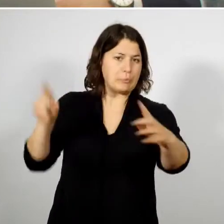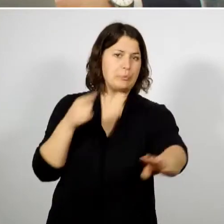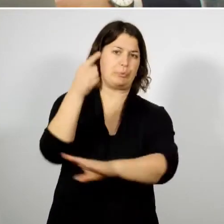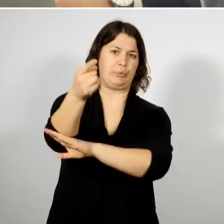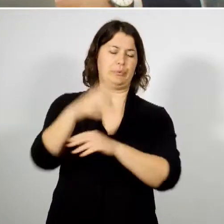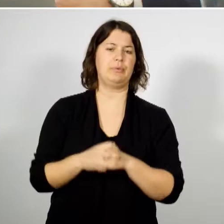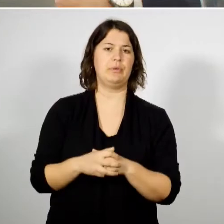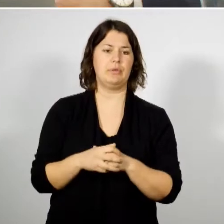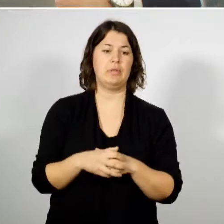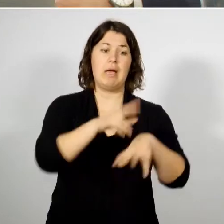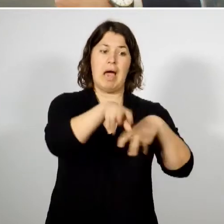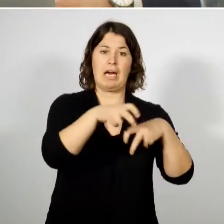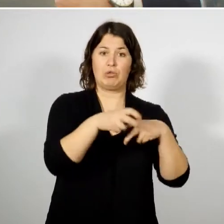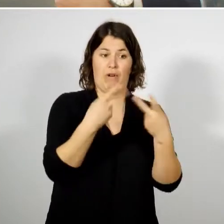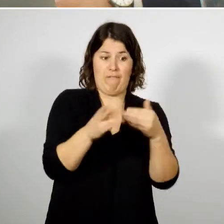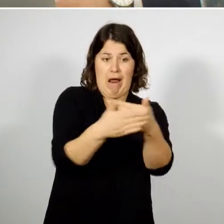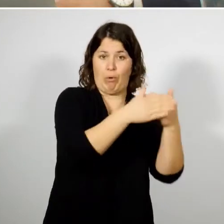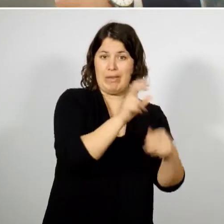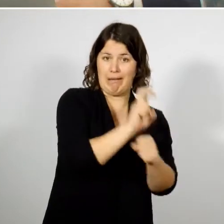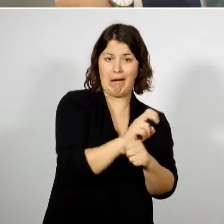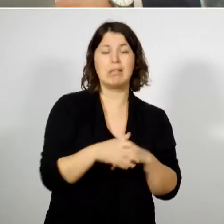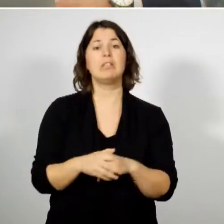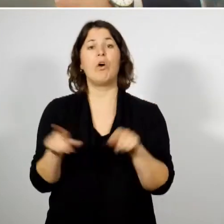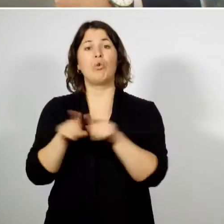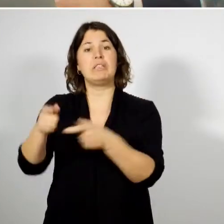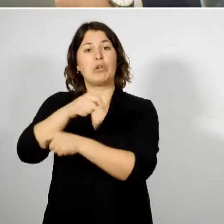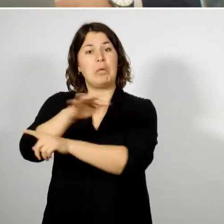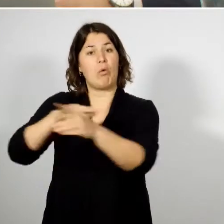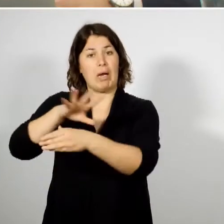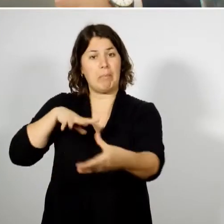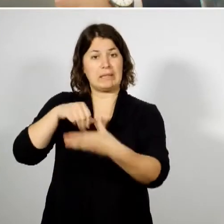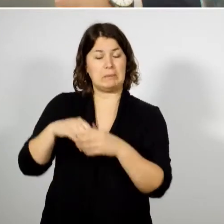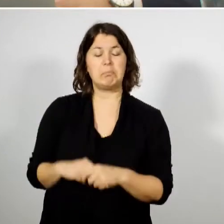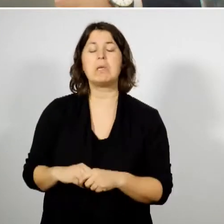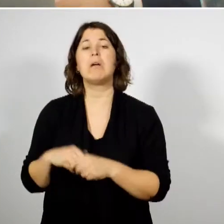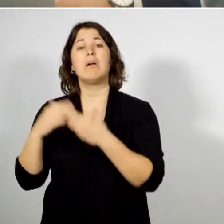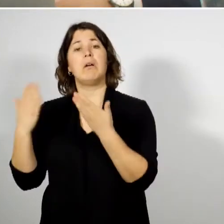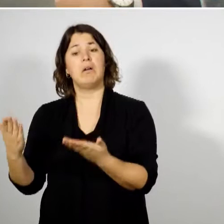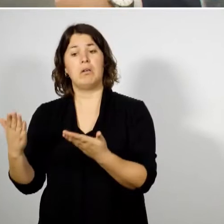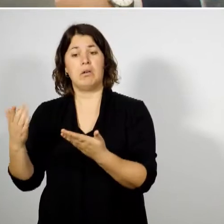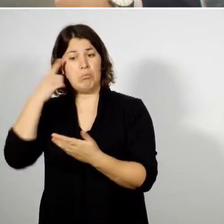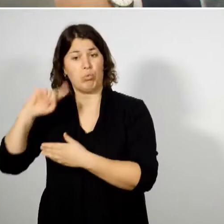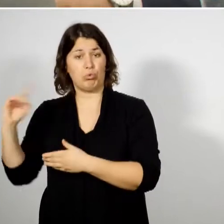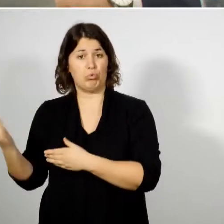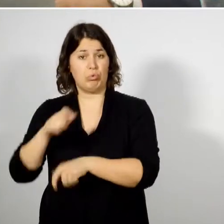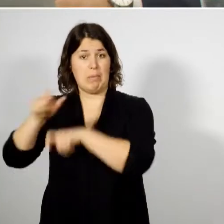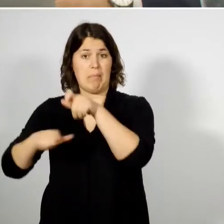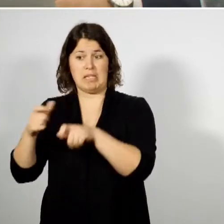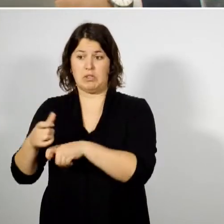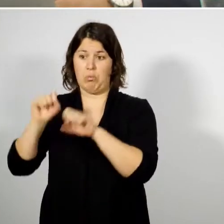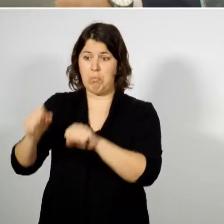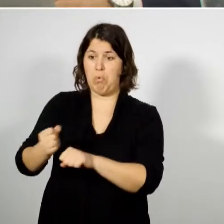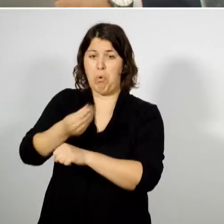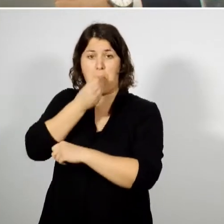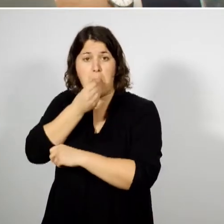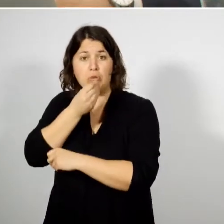maintien de l'agriculture périurbaine, contribution à l'économie locale, accès facilité pour tous à une alimentation saine et